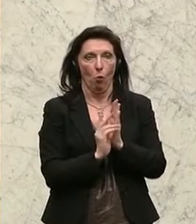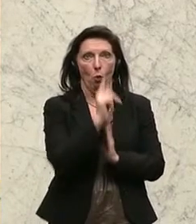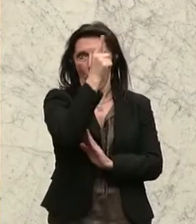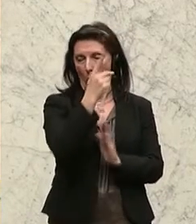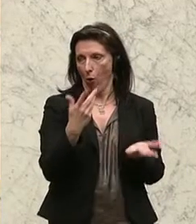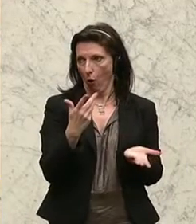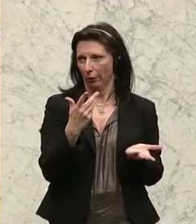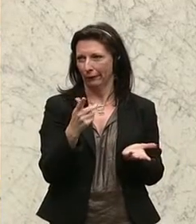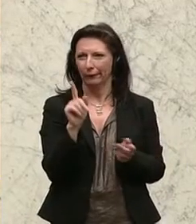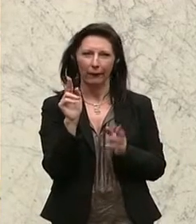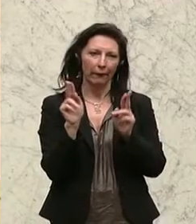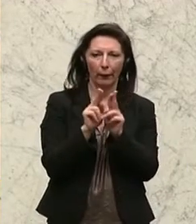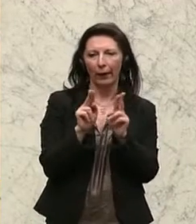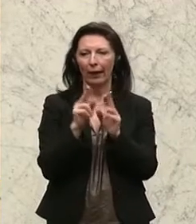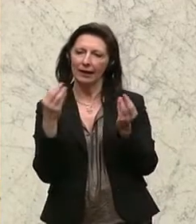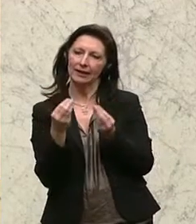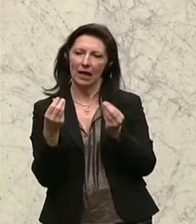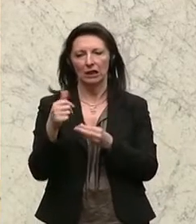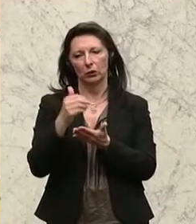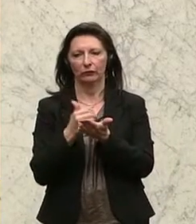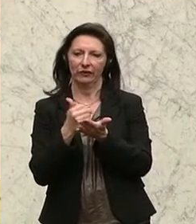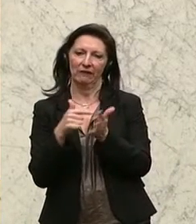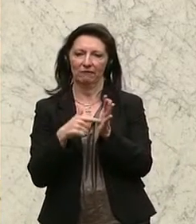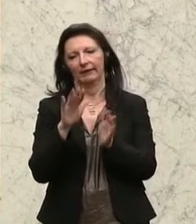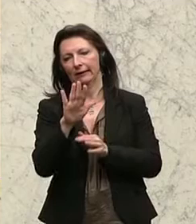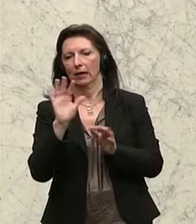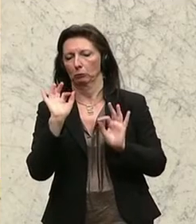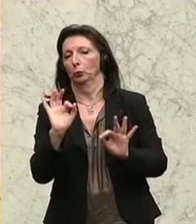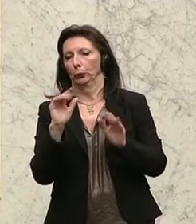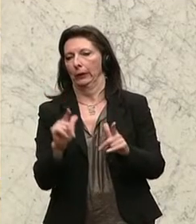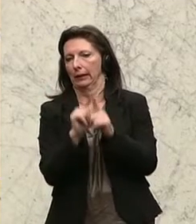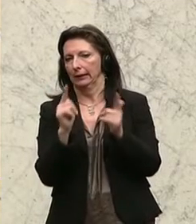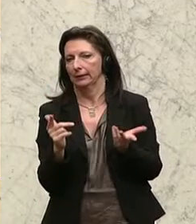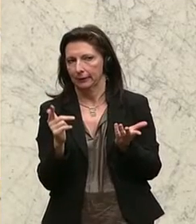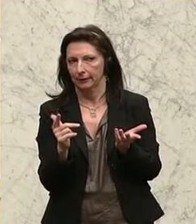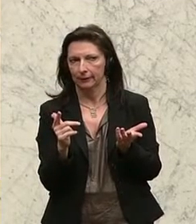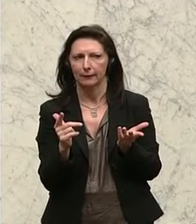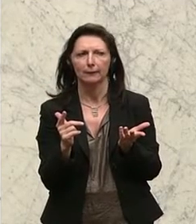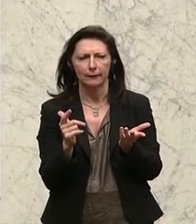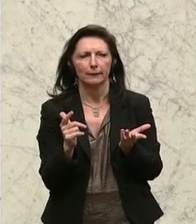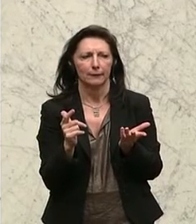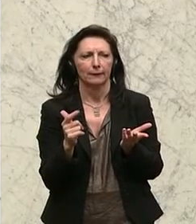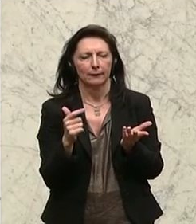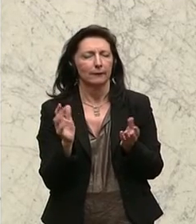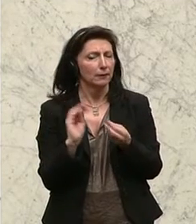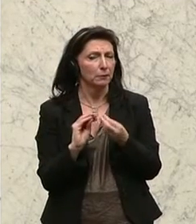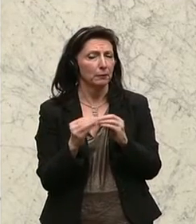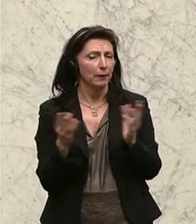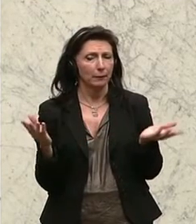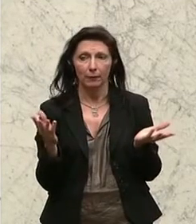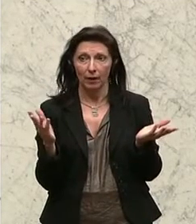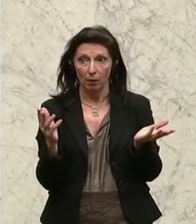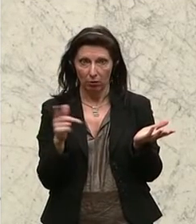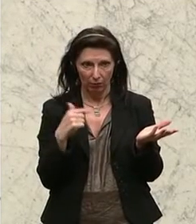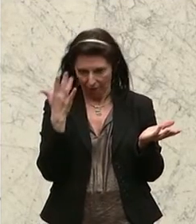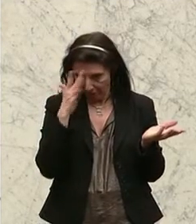geringere Komponenten an leistungsorientierten Parametern daran geäftet sind, dann habe ich schon ans Problem. Das können wir aber nicht